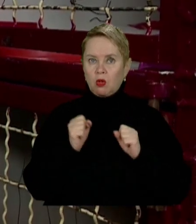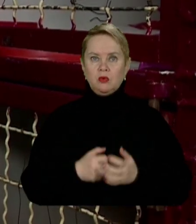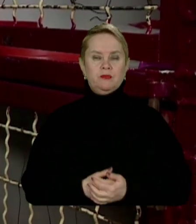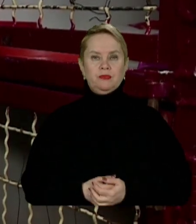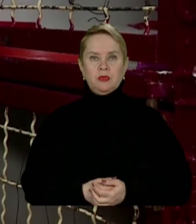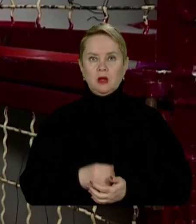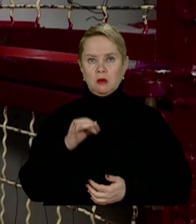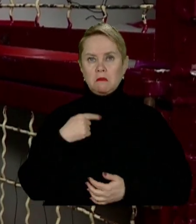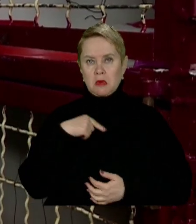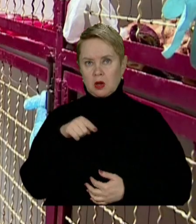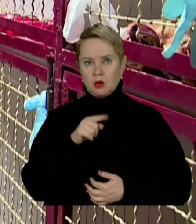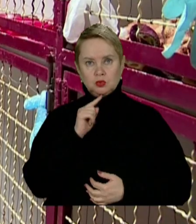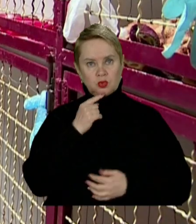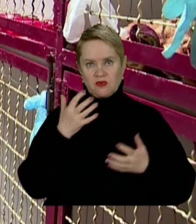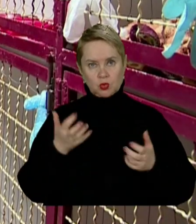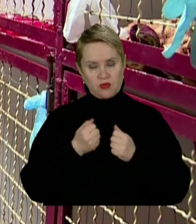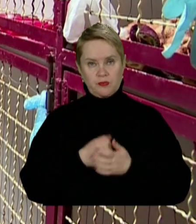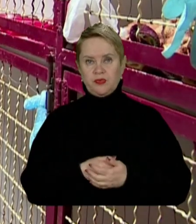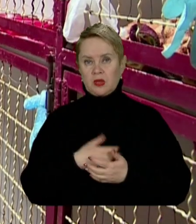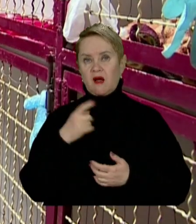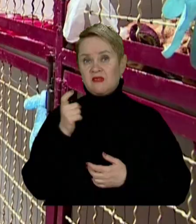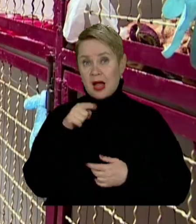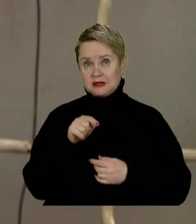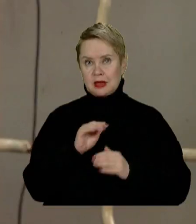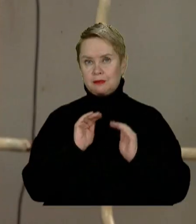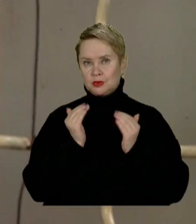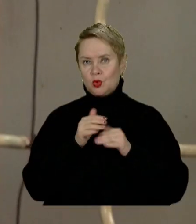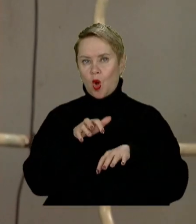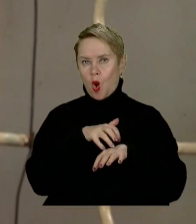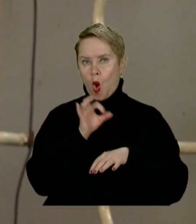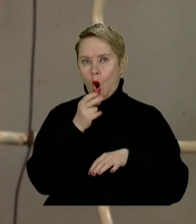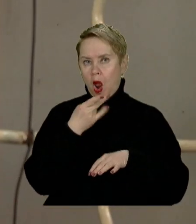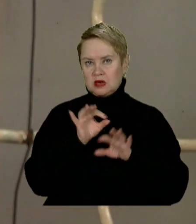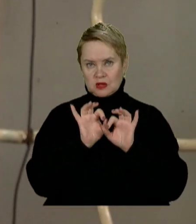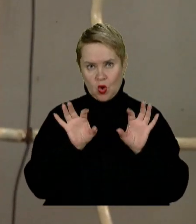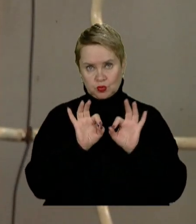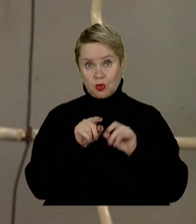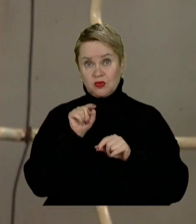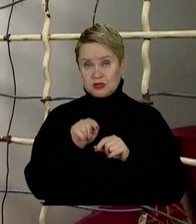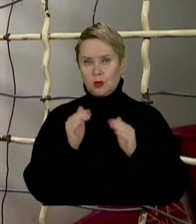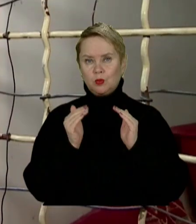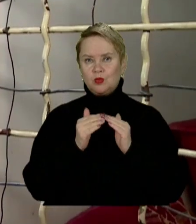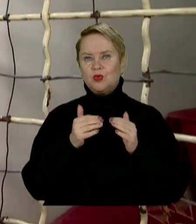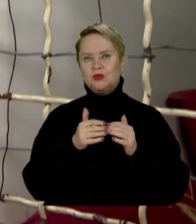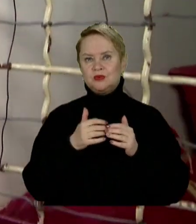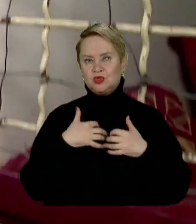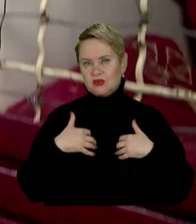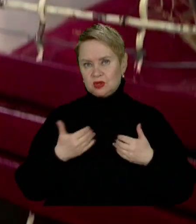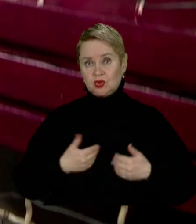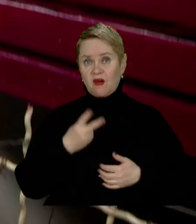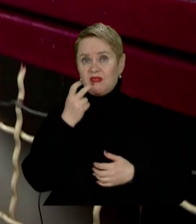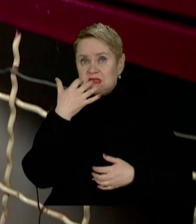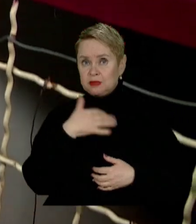І ми її литвятували. Власниця цього притулку для котів Олеся розповідає, у цьому будинку мешкає майже